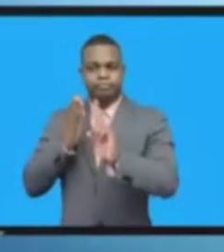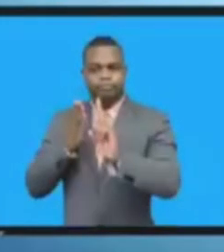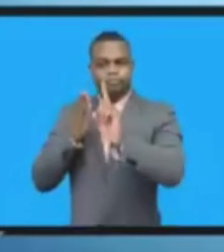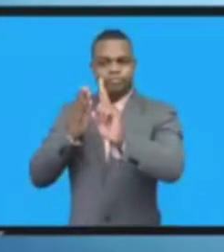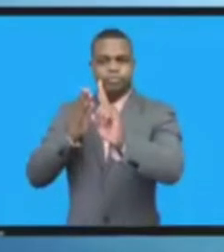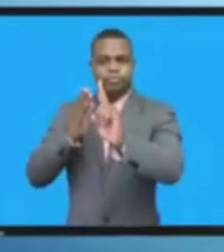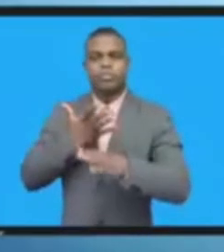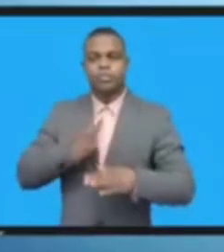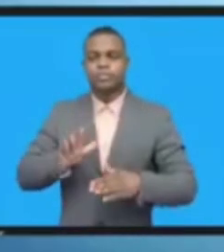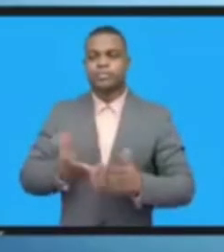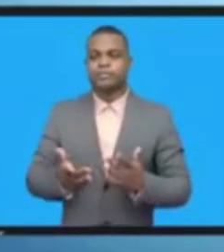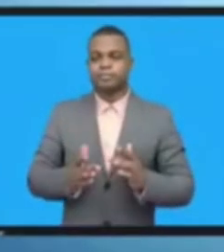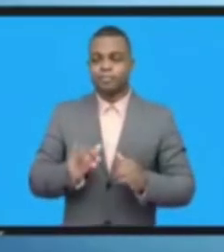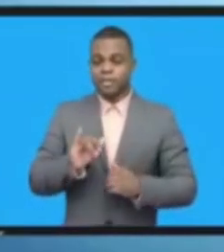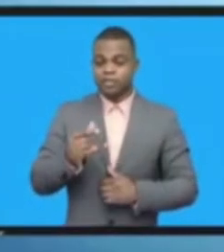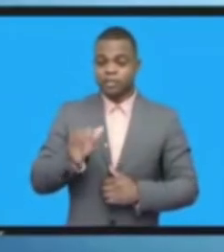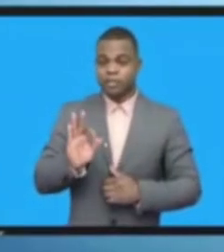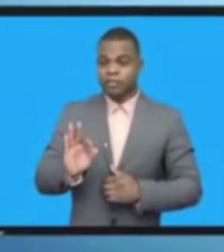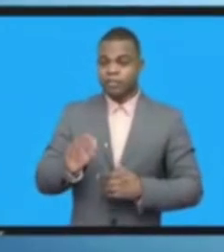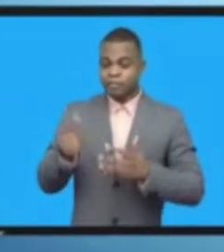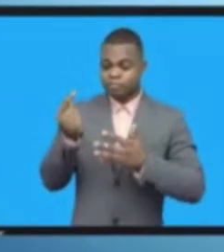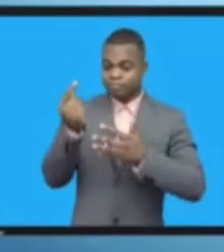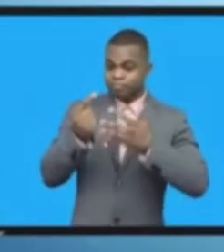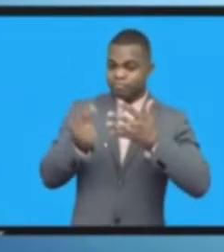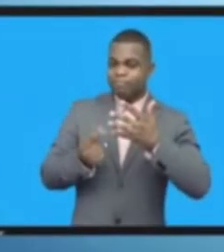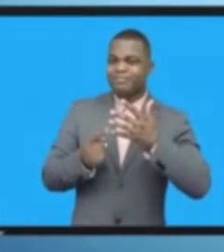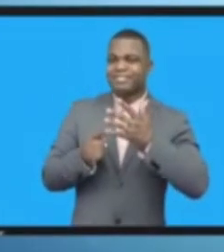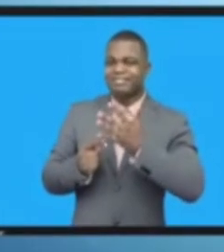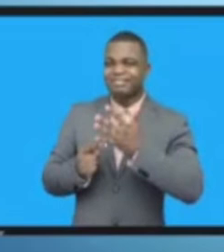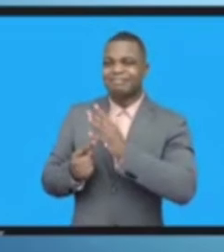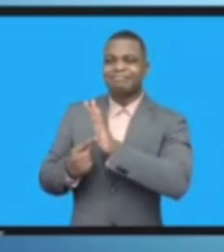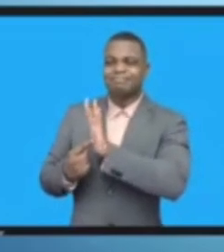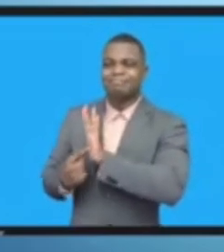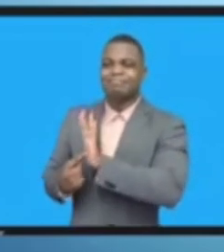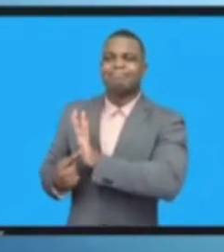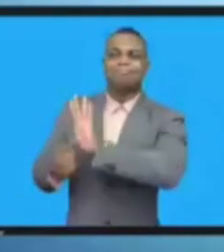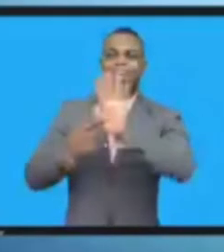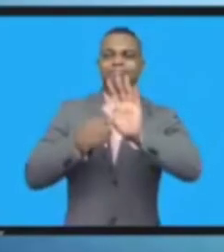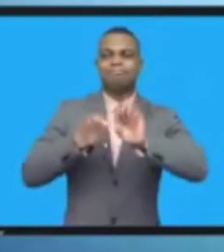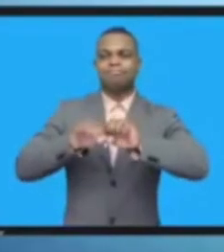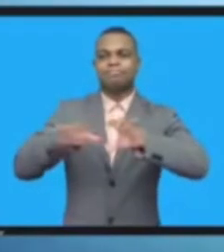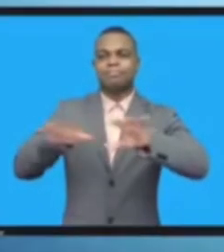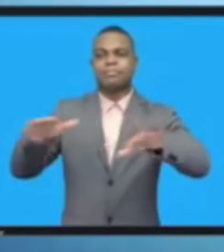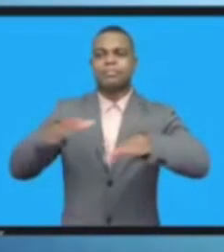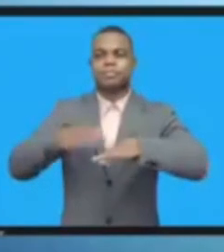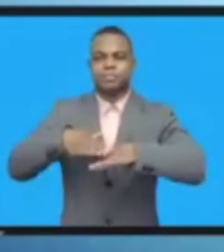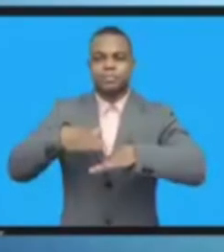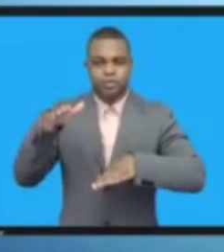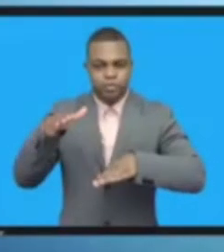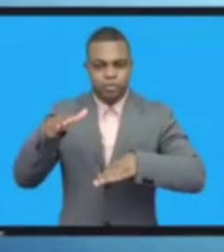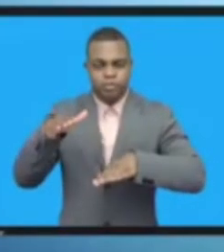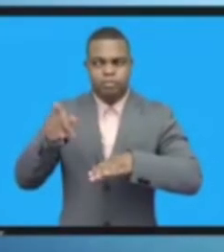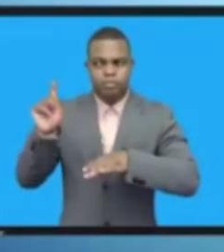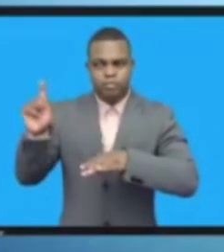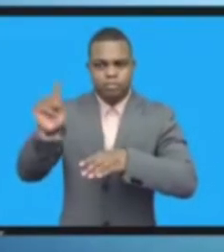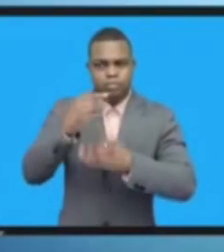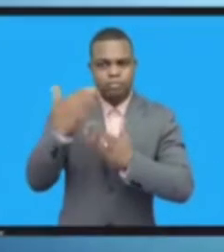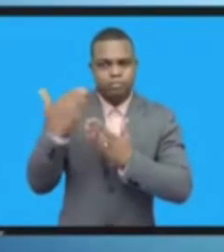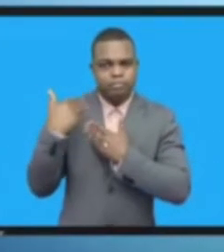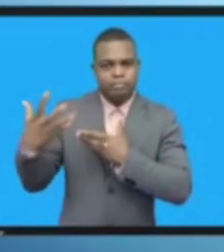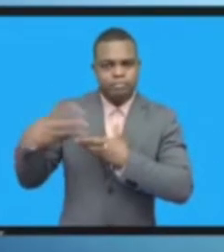المهتمة بمخرجات منتدان لثيما في مجال الصحة